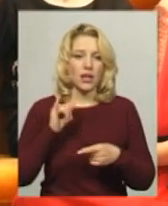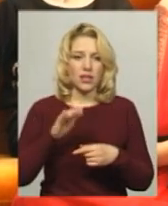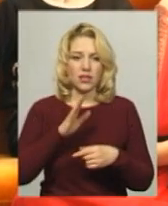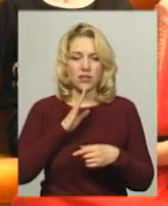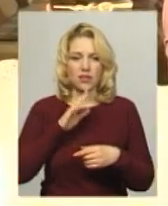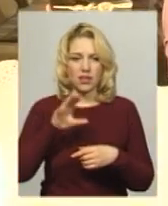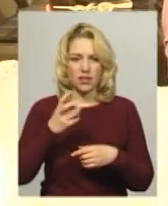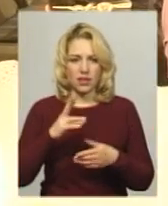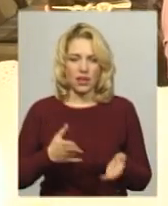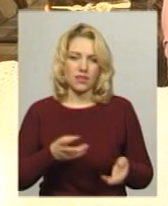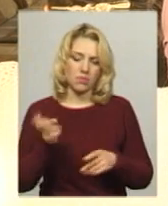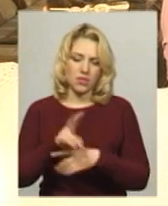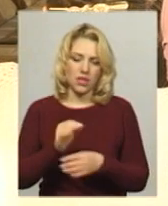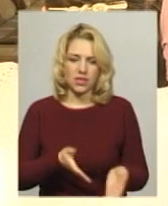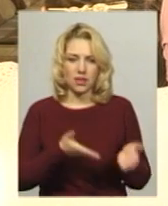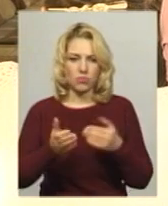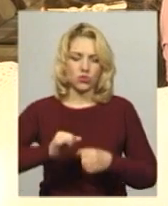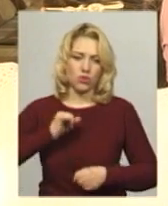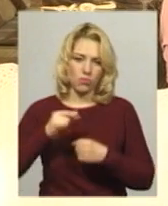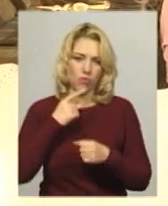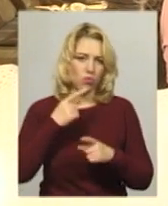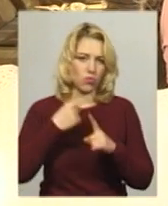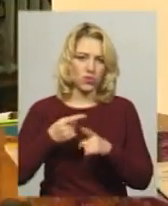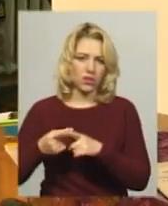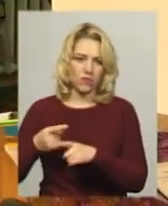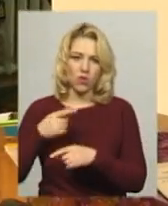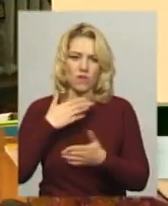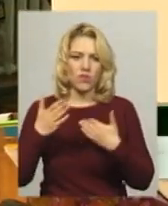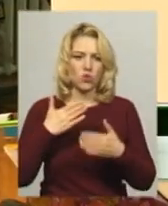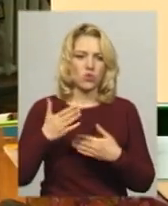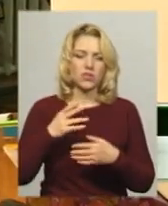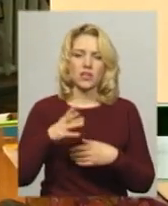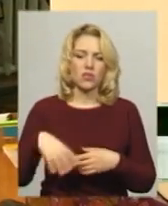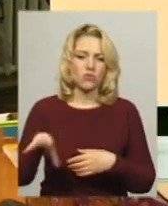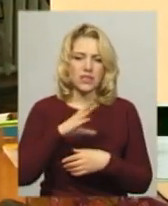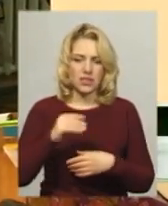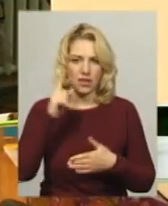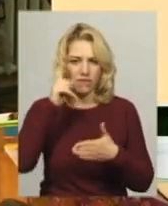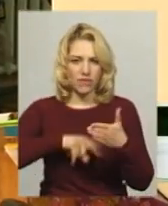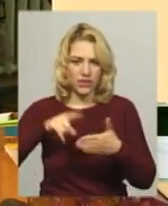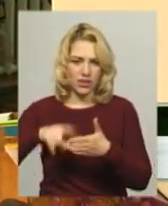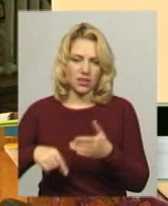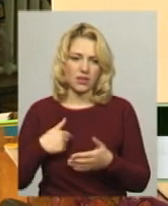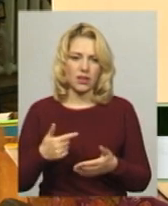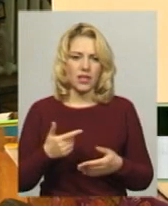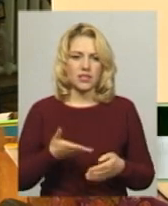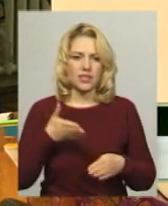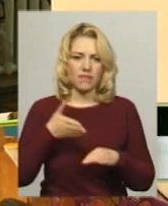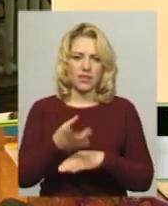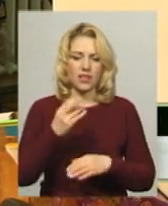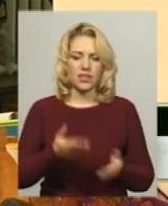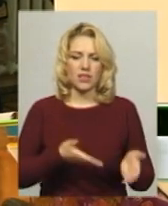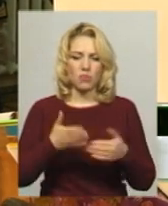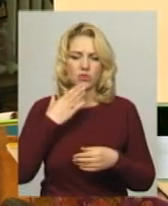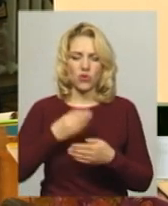захист запрошенням подороги. Каже, що позитивно відноситься до всіх віросповідань. Завітала за запрошенням своєї колеги для